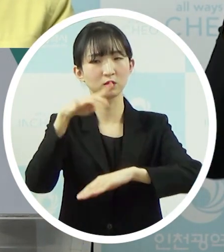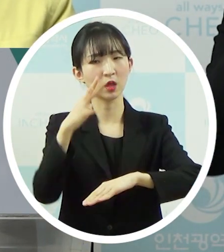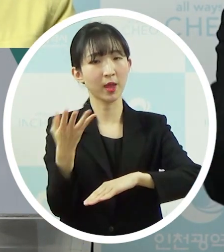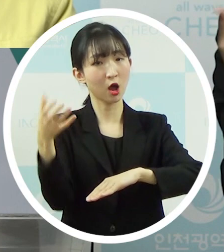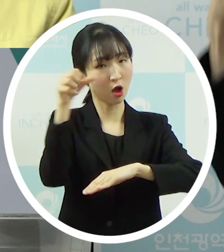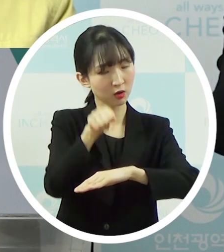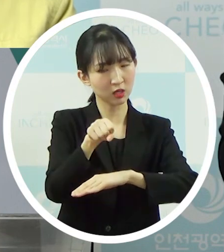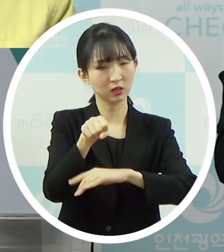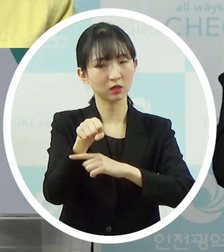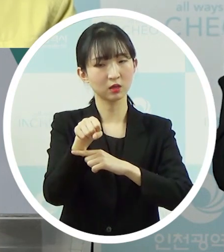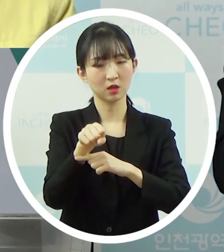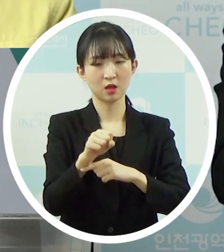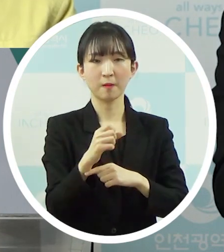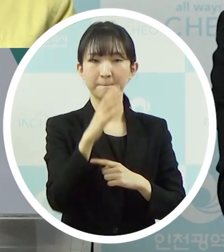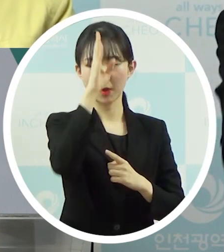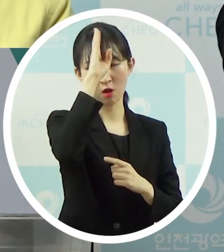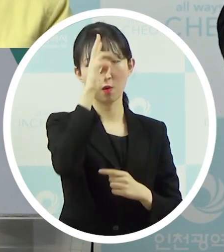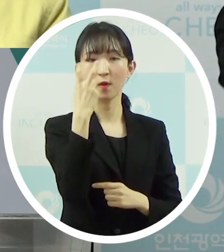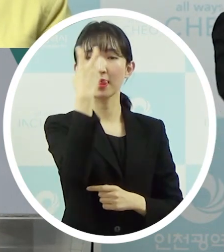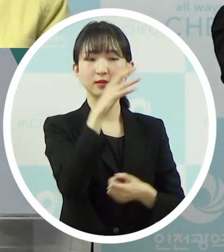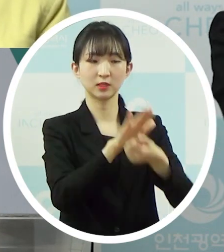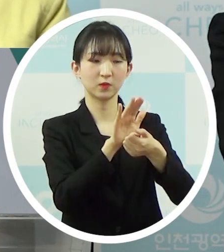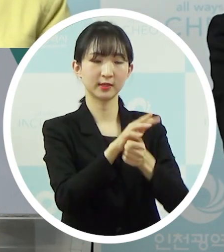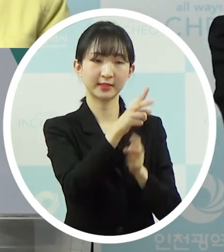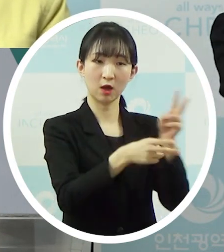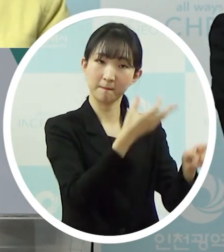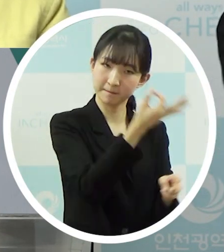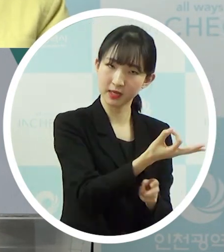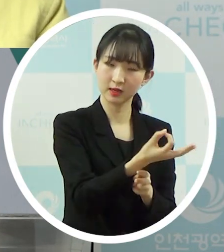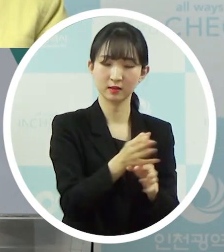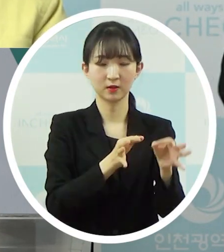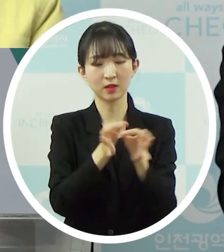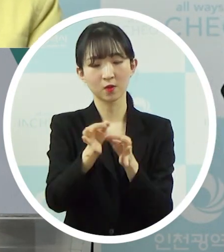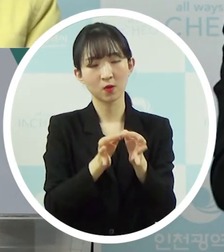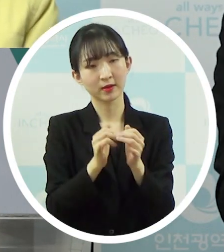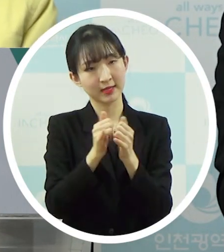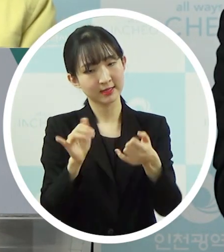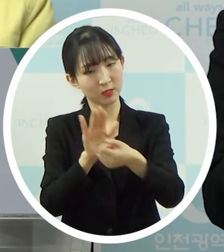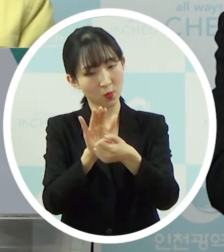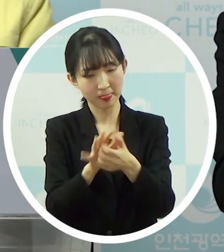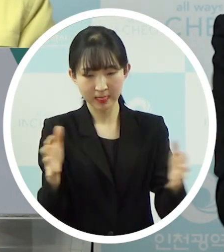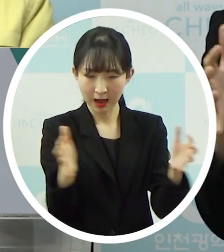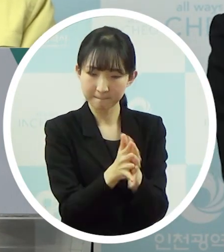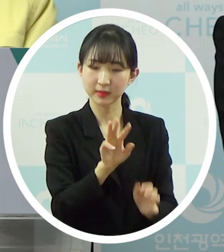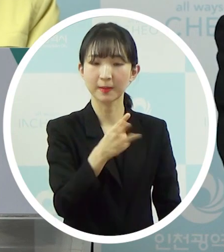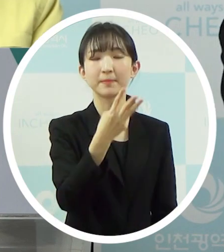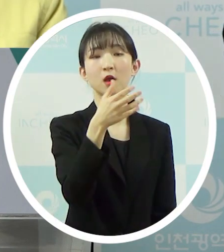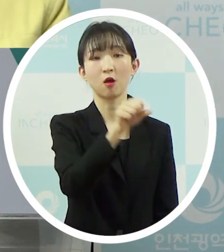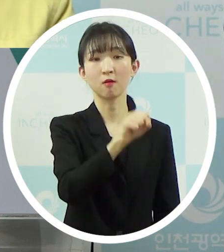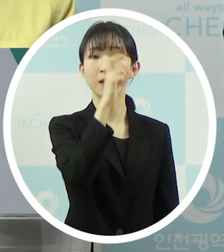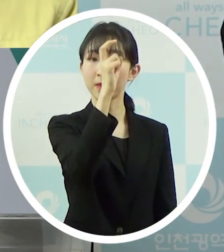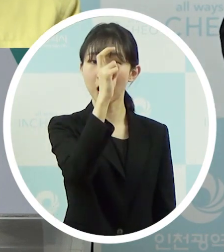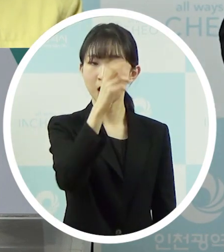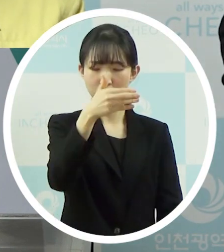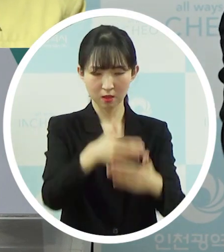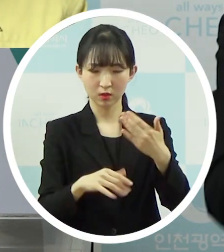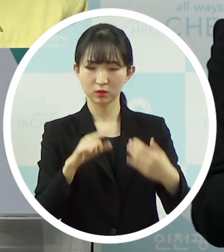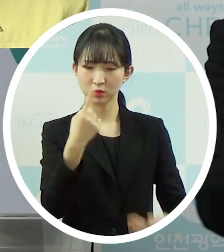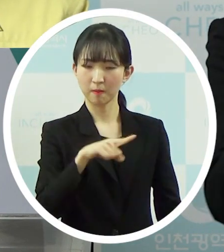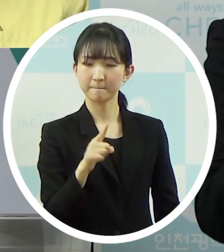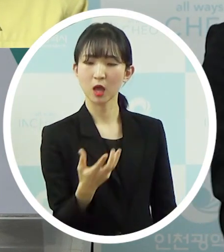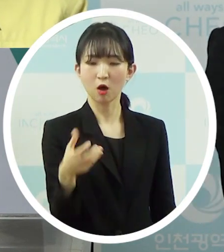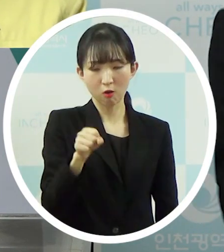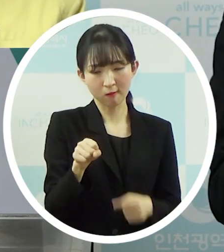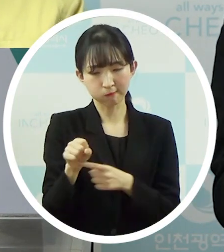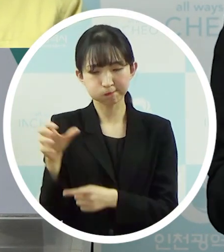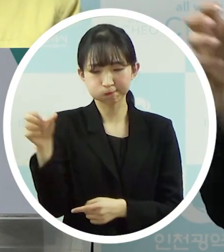이제 감염병 관리 지원 사업이 하고 소상공인 교정이 합치면 한 3백억 정도 되는 것 같아요. 나머지 한 1,100억은